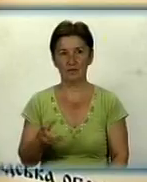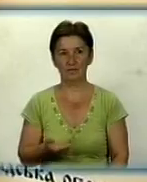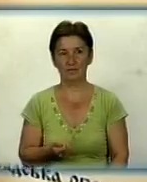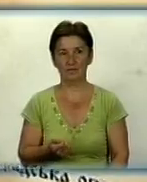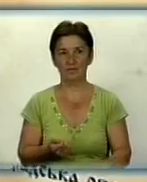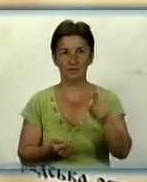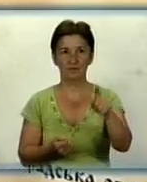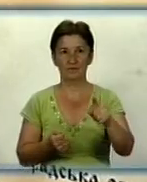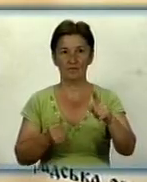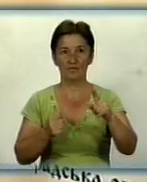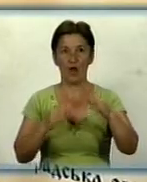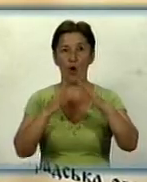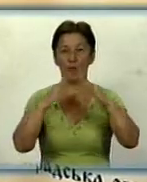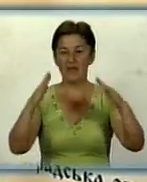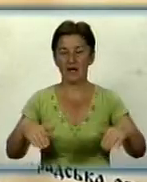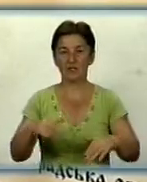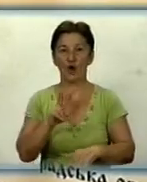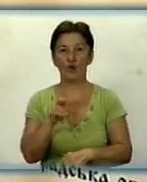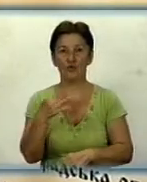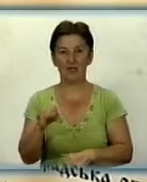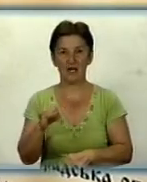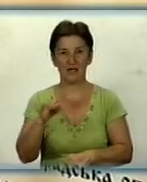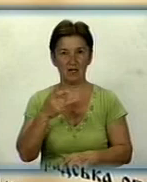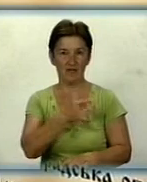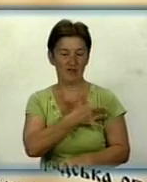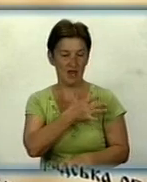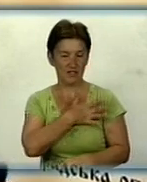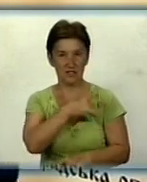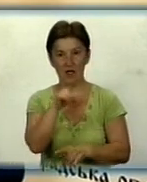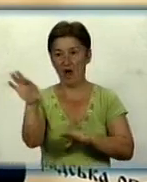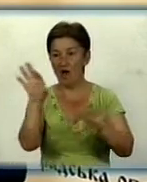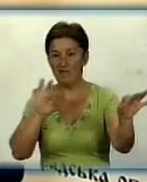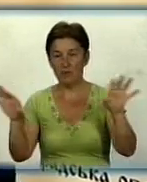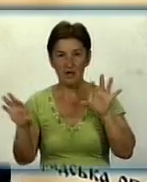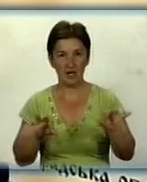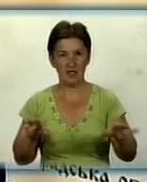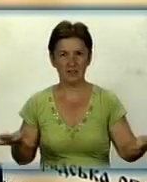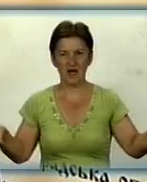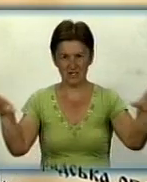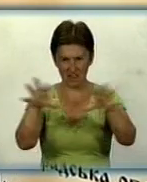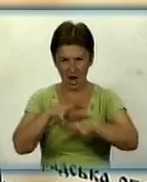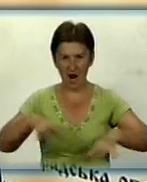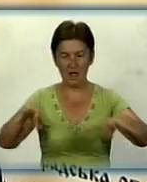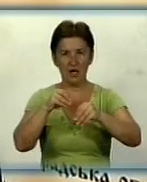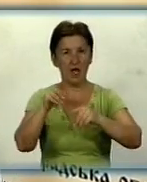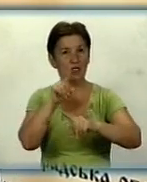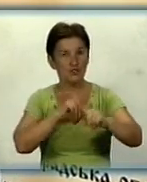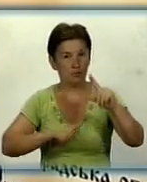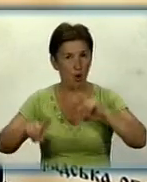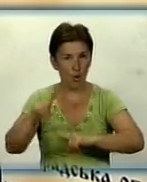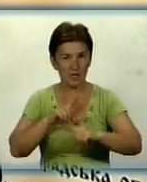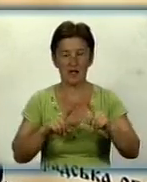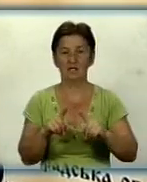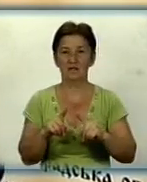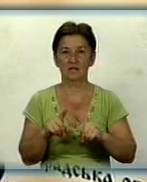Це об'єкти комунальної власності повинні бути, їх обирають самі громади на загальних зборах, повинні відбутися в кожному силі загальні